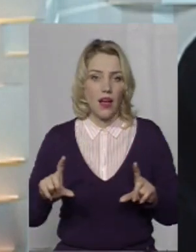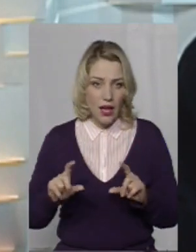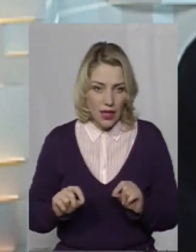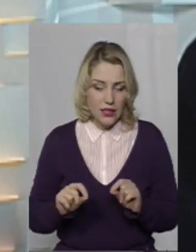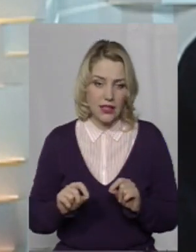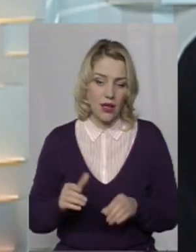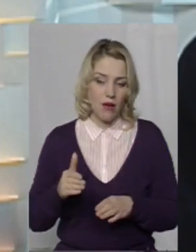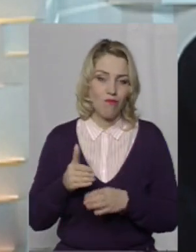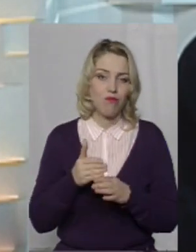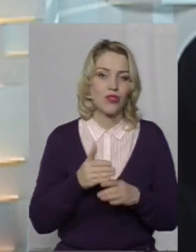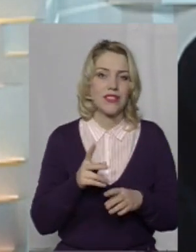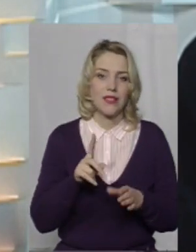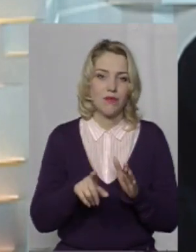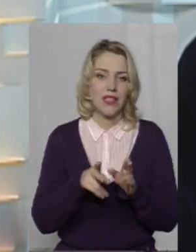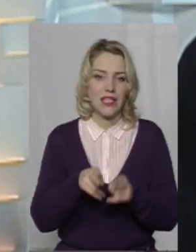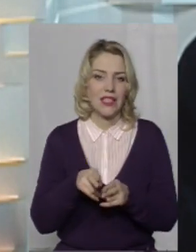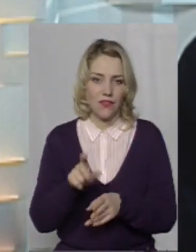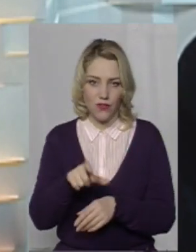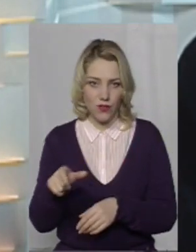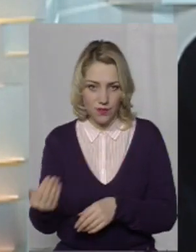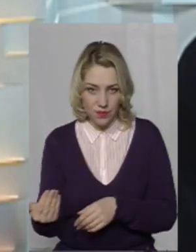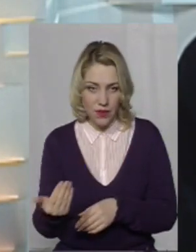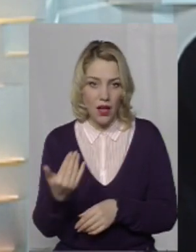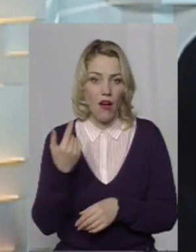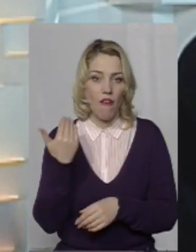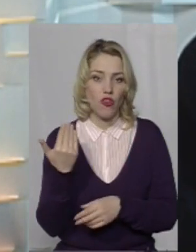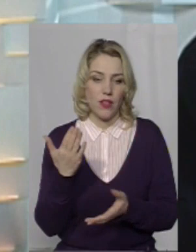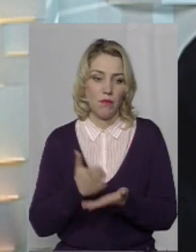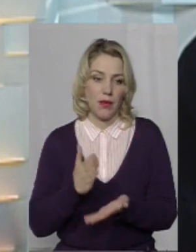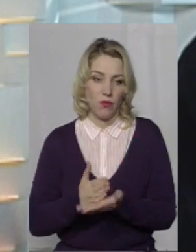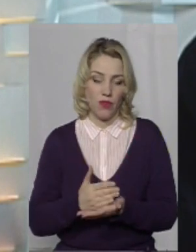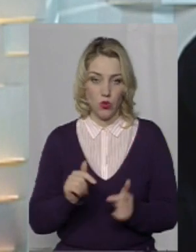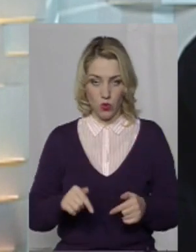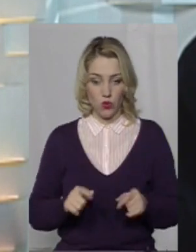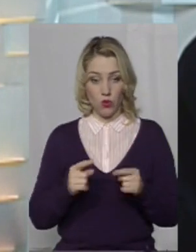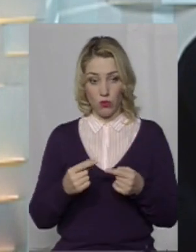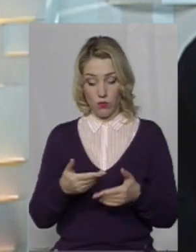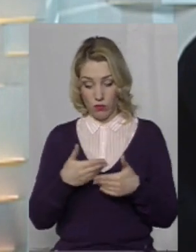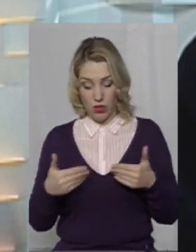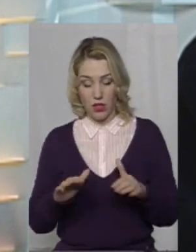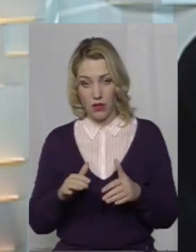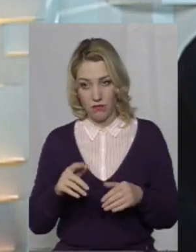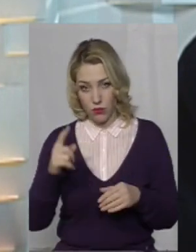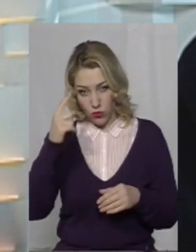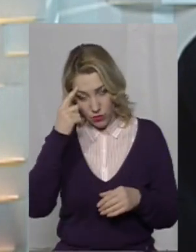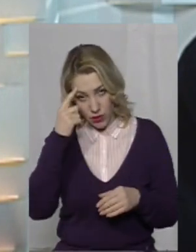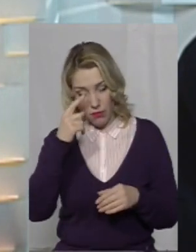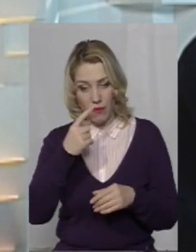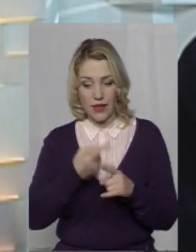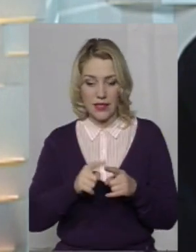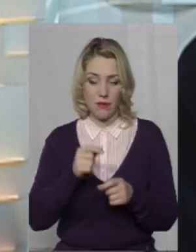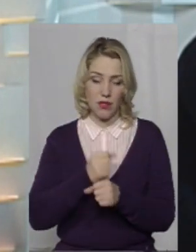посібників чи учасників цієї групи, вони перебувають тут. Тому ми документуємо, ми над цим працюємо.